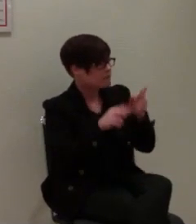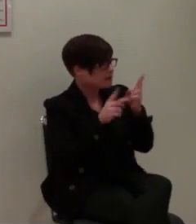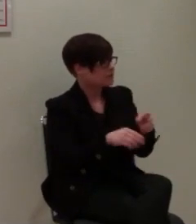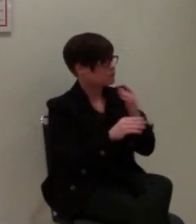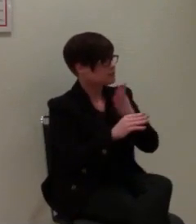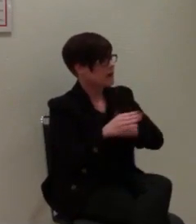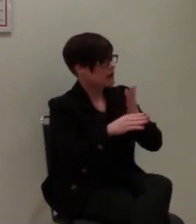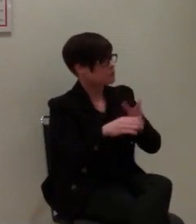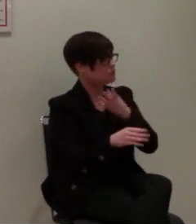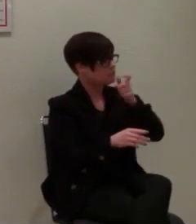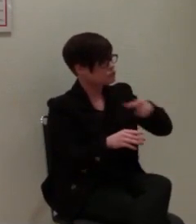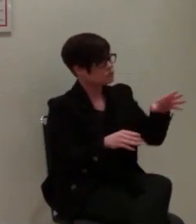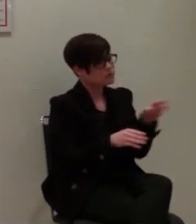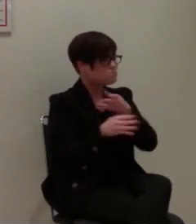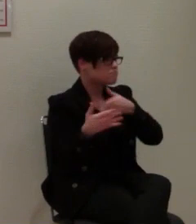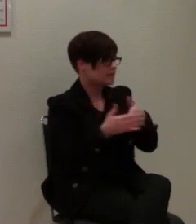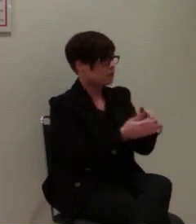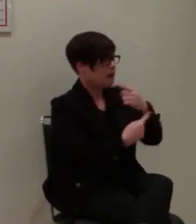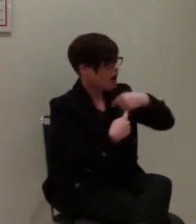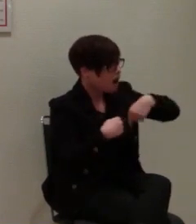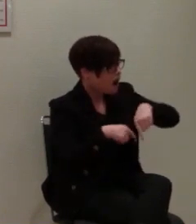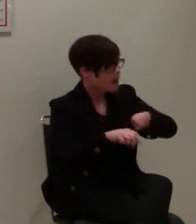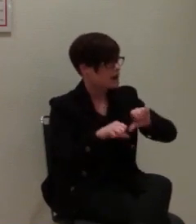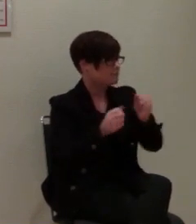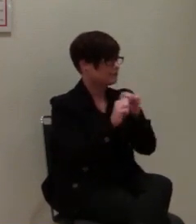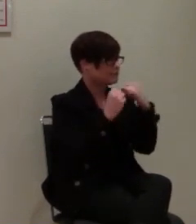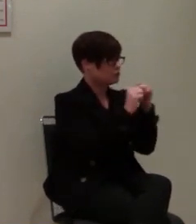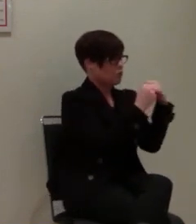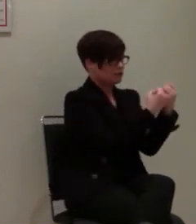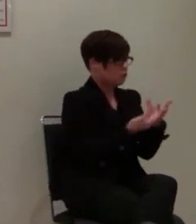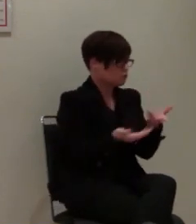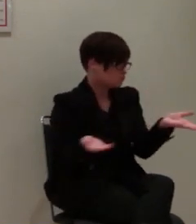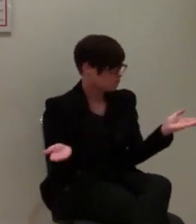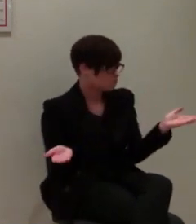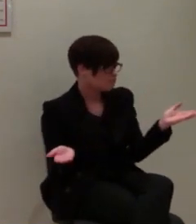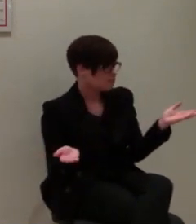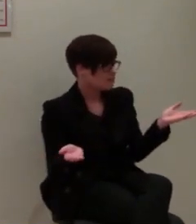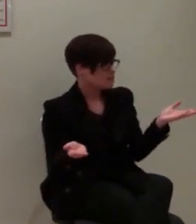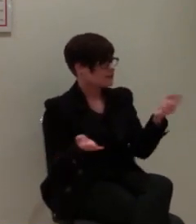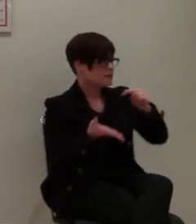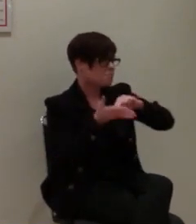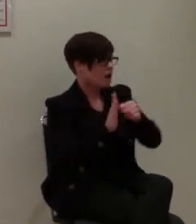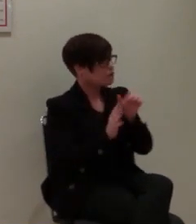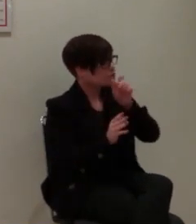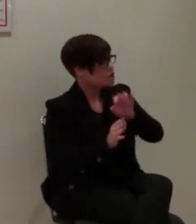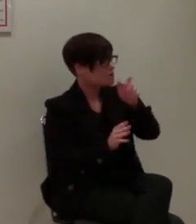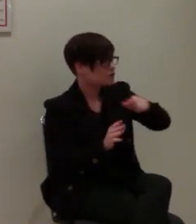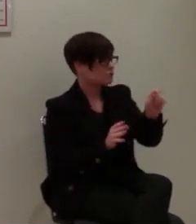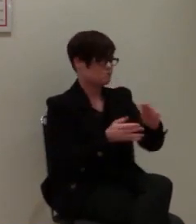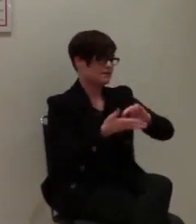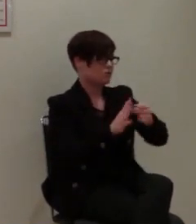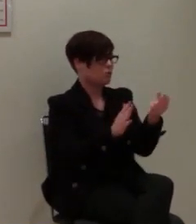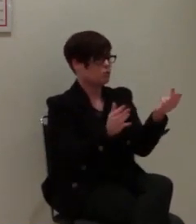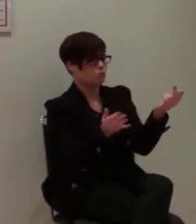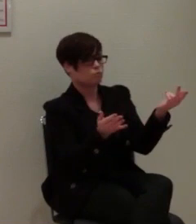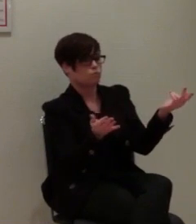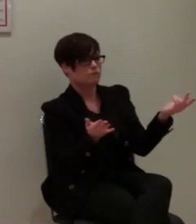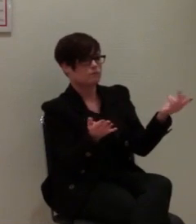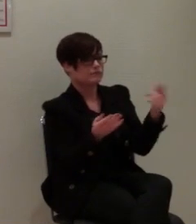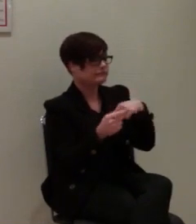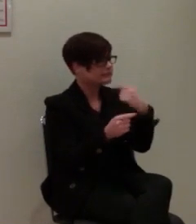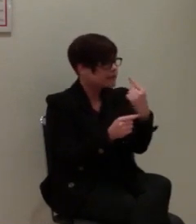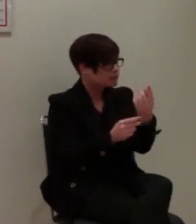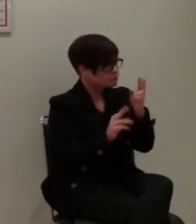von Menschen mit Behinderungen in allen Lebenslagen. Im Zentrum aller Planungen für Menschen mit Behinderungen stehen, steht sie